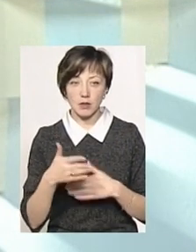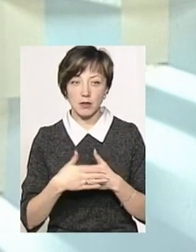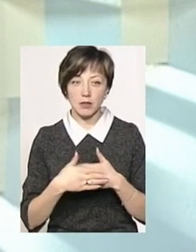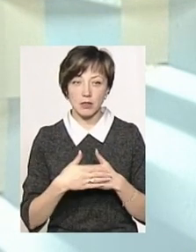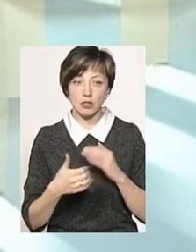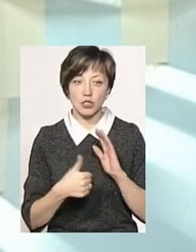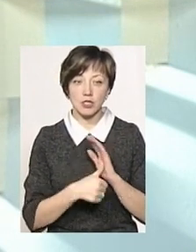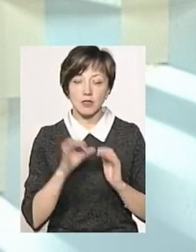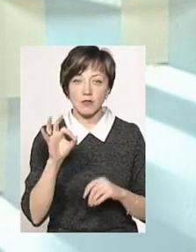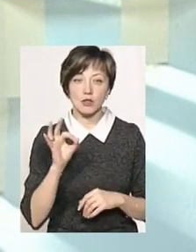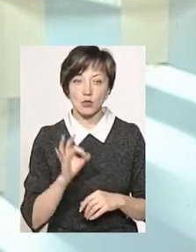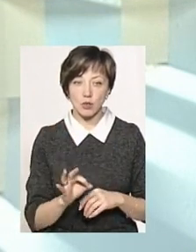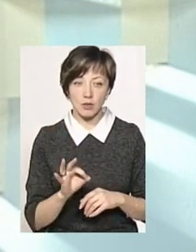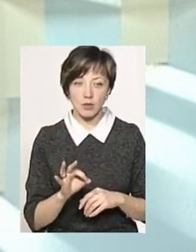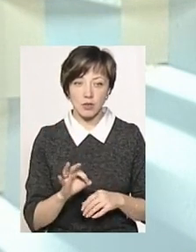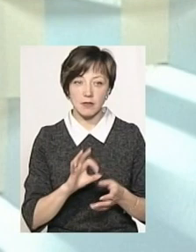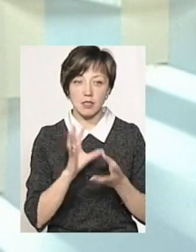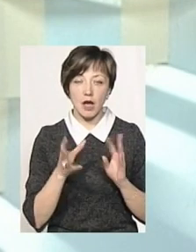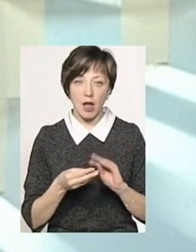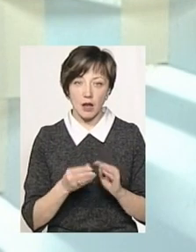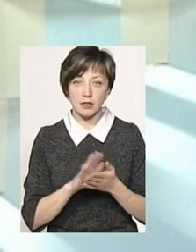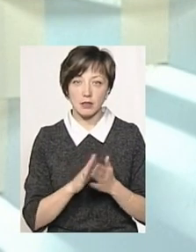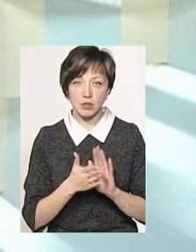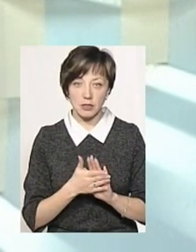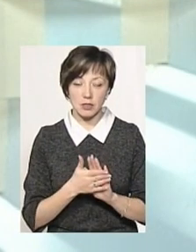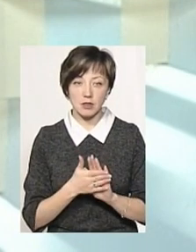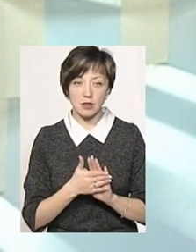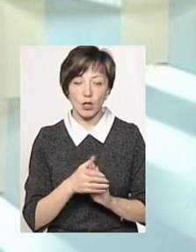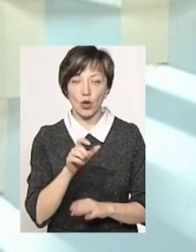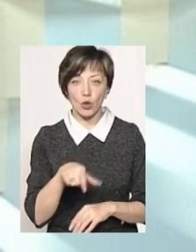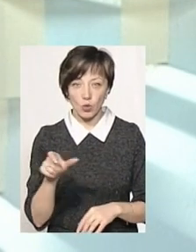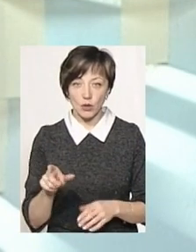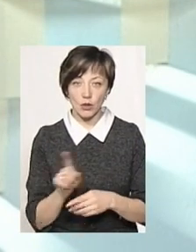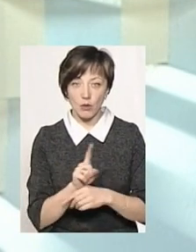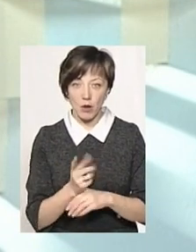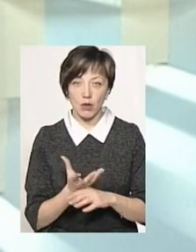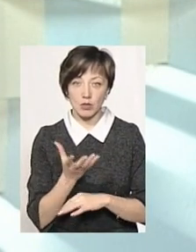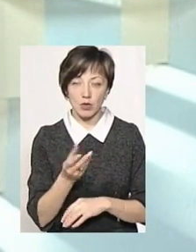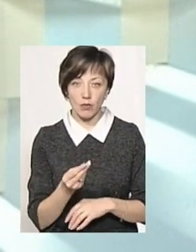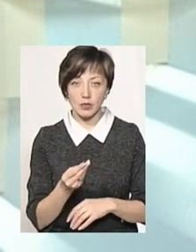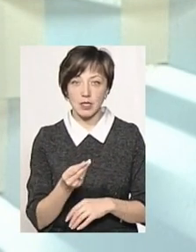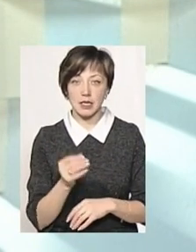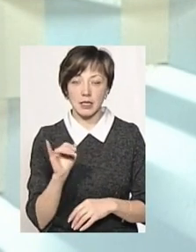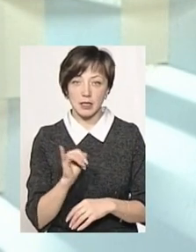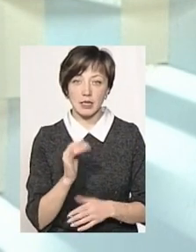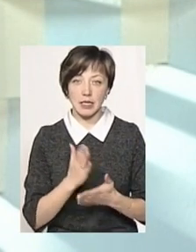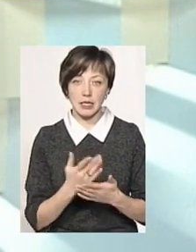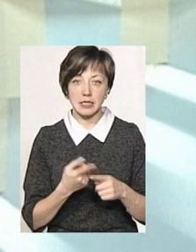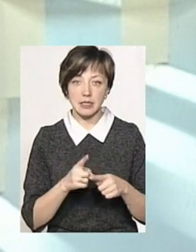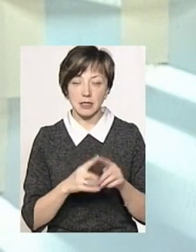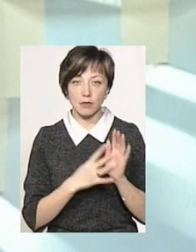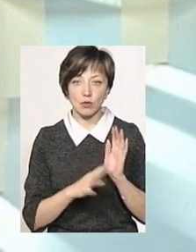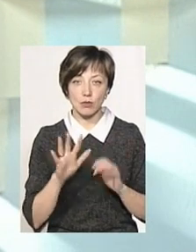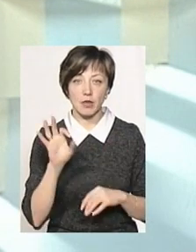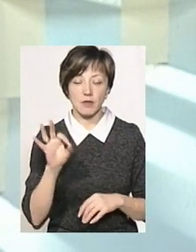тобто десь порядка 6%. Тобто в загальному картинах, як ми скажемо, то люди, в принципі, нормально розраховуються. І тому от є цих самих